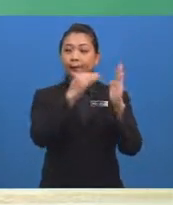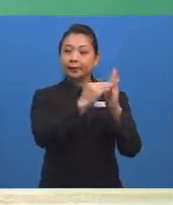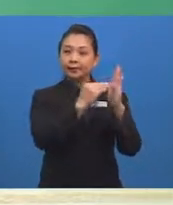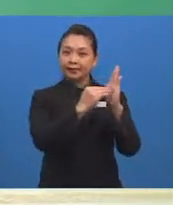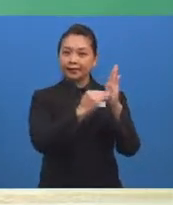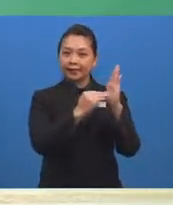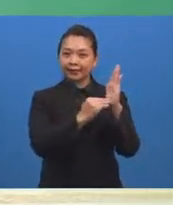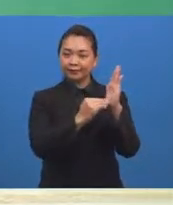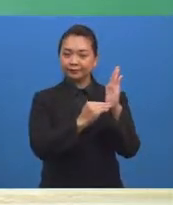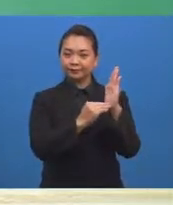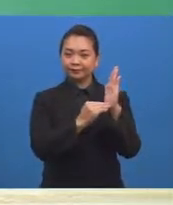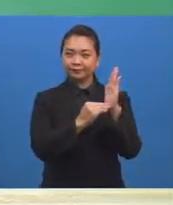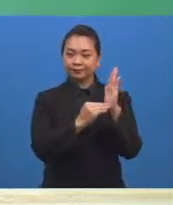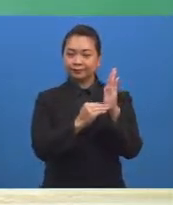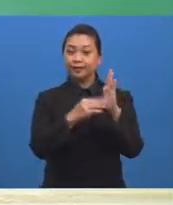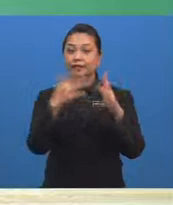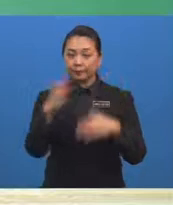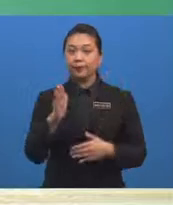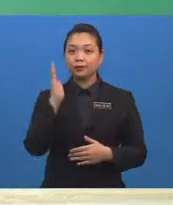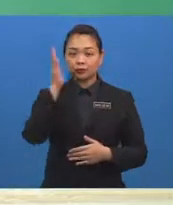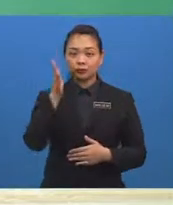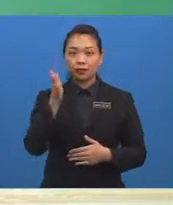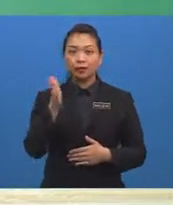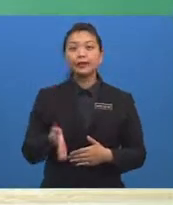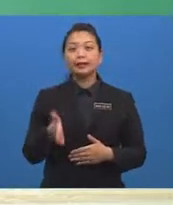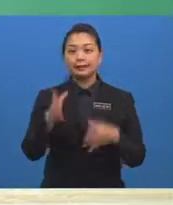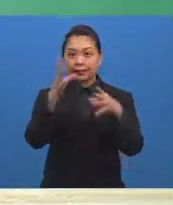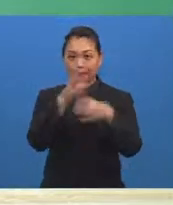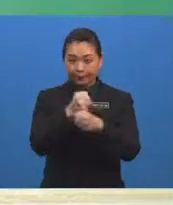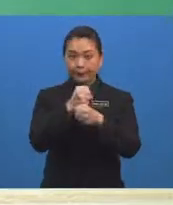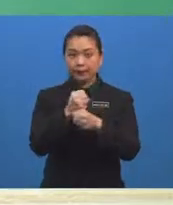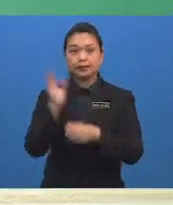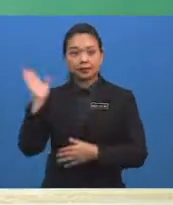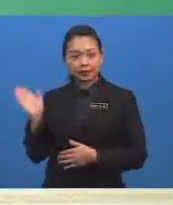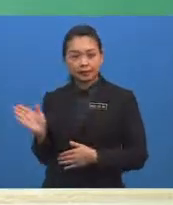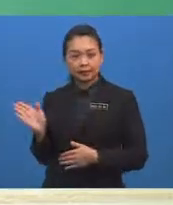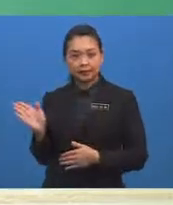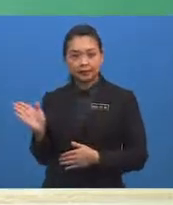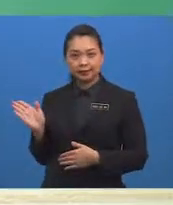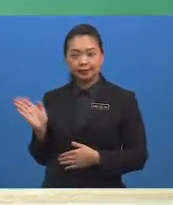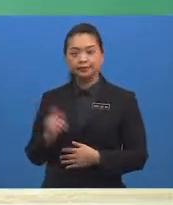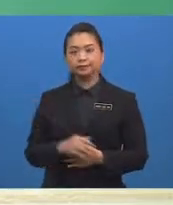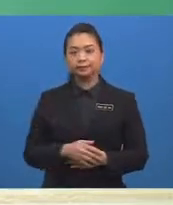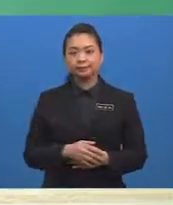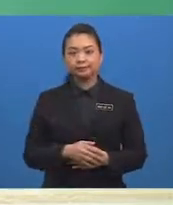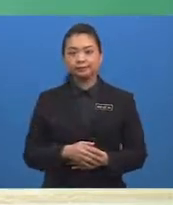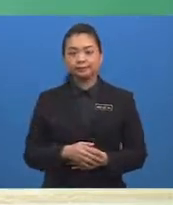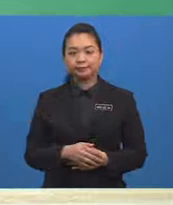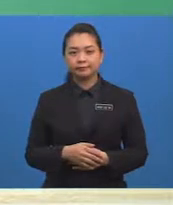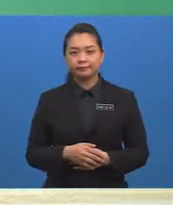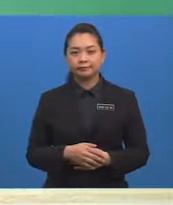Kesudahan yang bersilang di antara A dan B disenaraikan dan